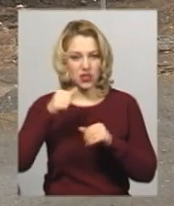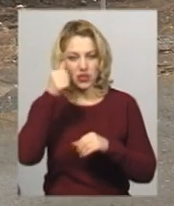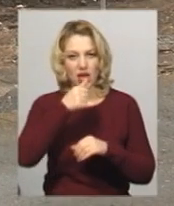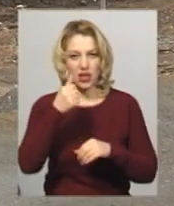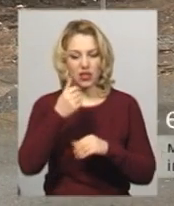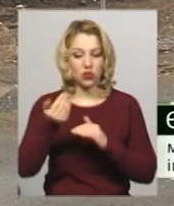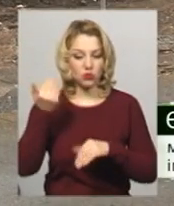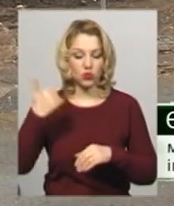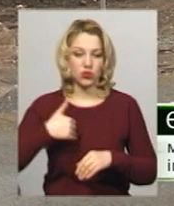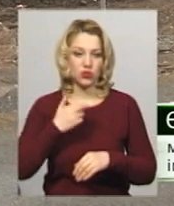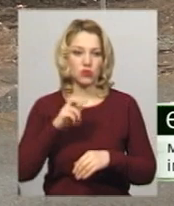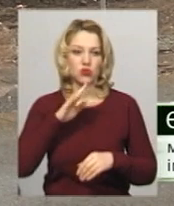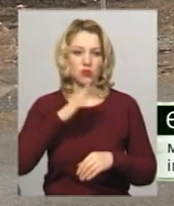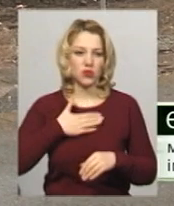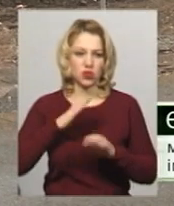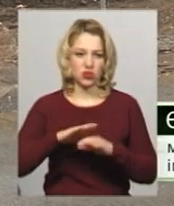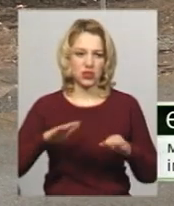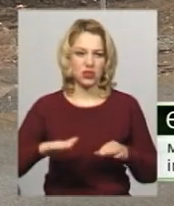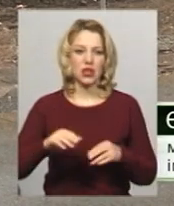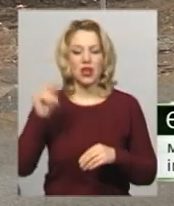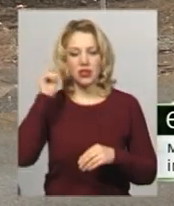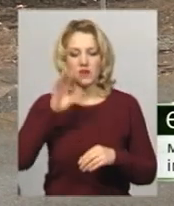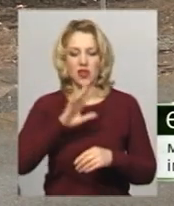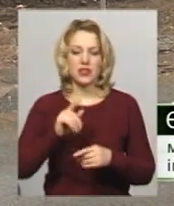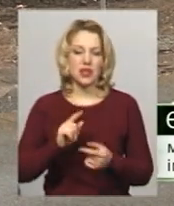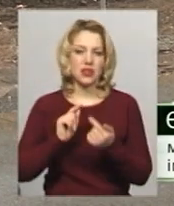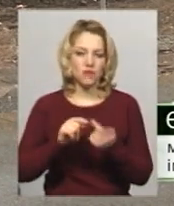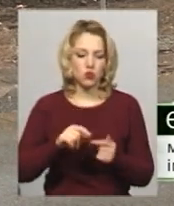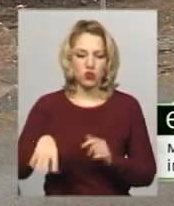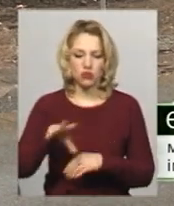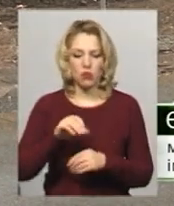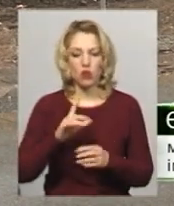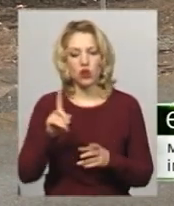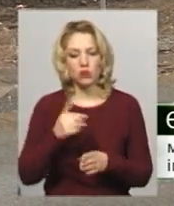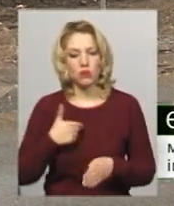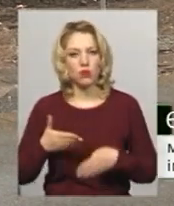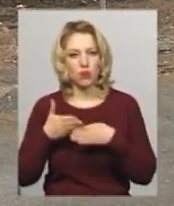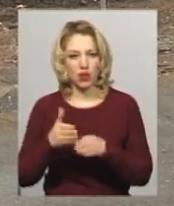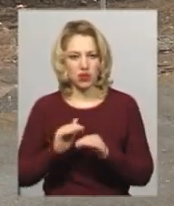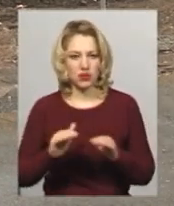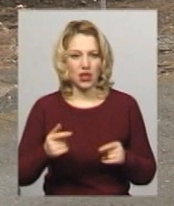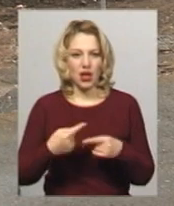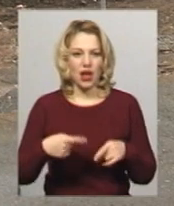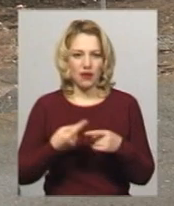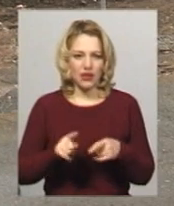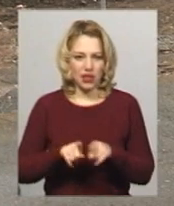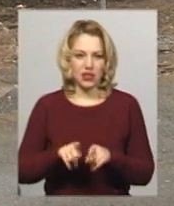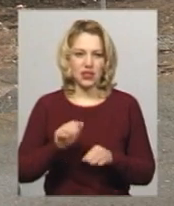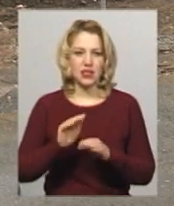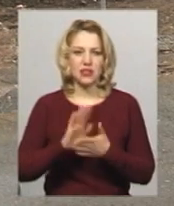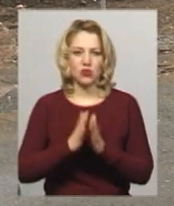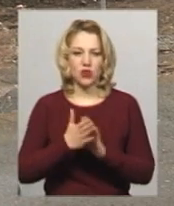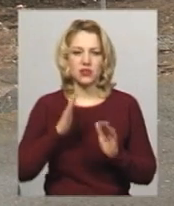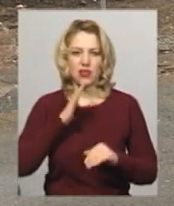Хотілося б, щоб наші діти навчались не всупереч цьому, а щоб ми їм допомагали. В даній ситуації нашим дітям доведеться навчатись в темряві.